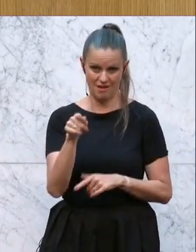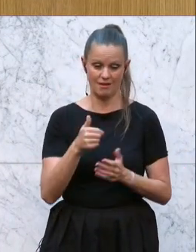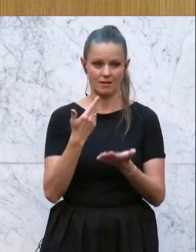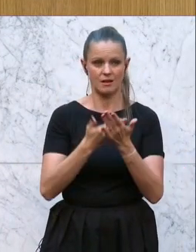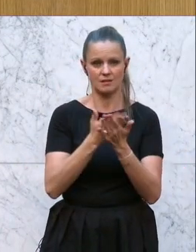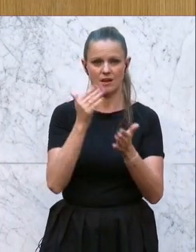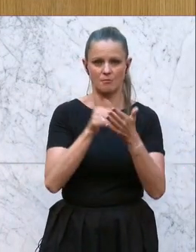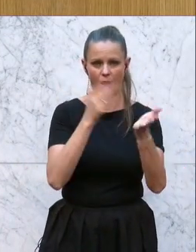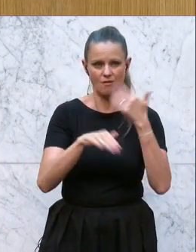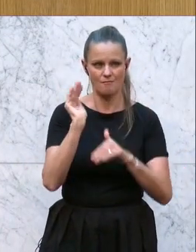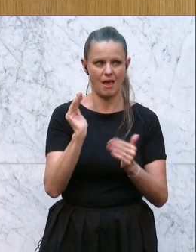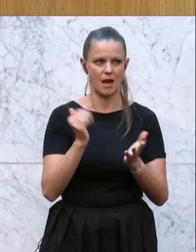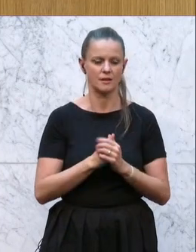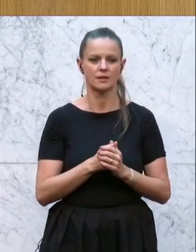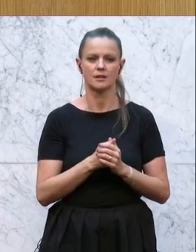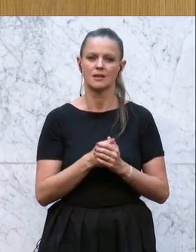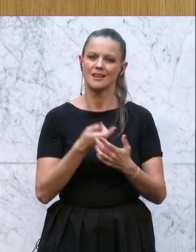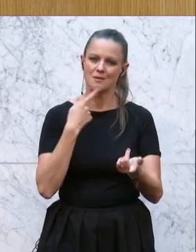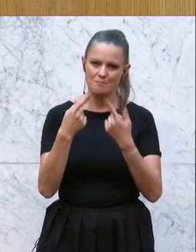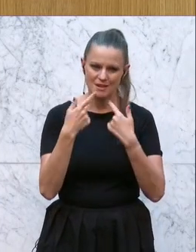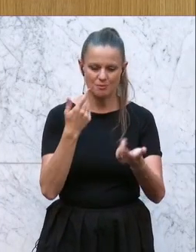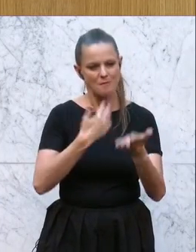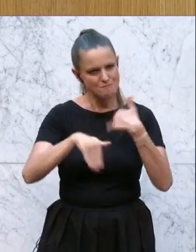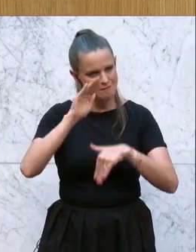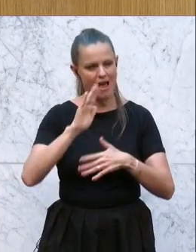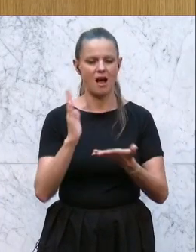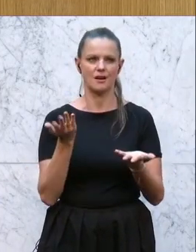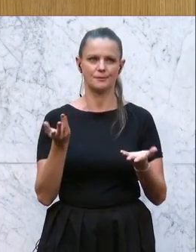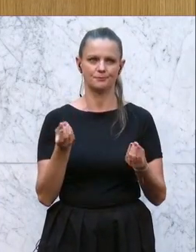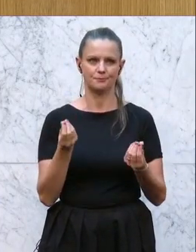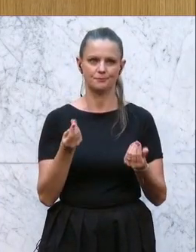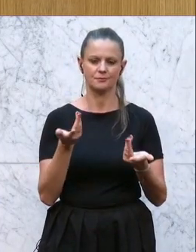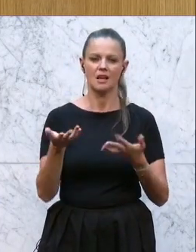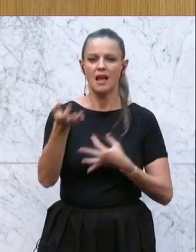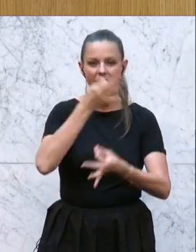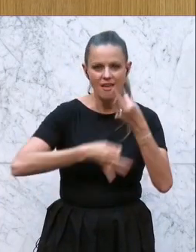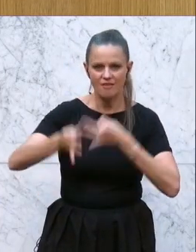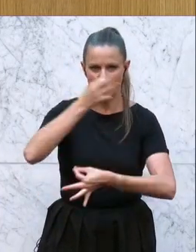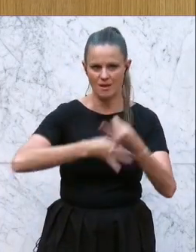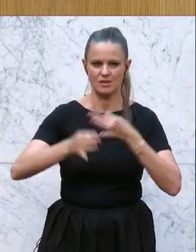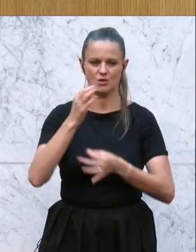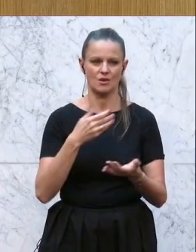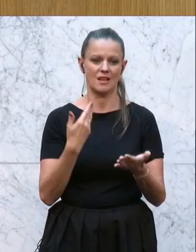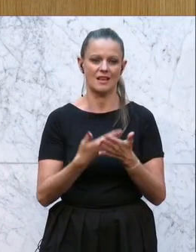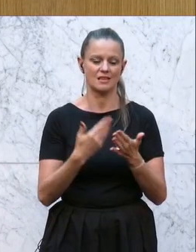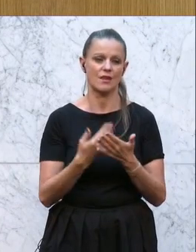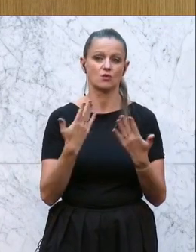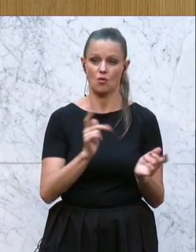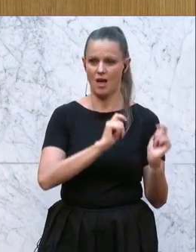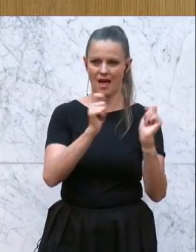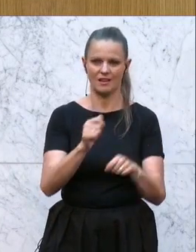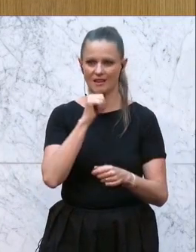noch mehr Besprechungen und mehr Informationen dafür. Seit dem Antrag werden wir jetzt nicht